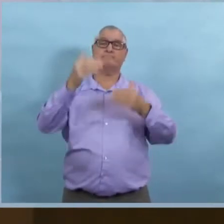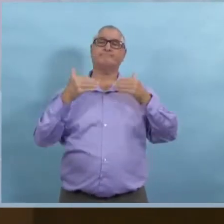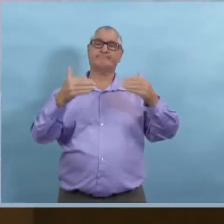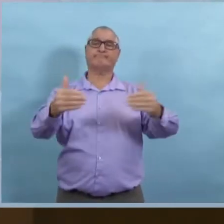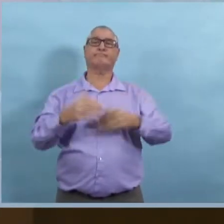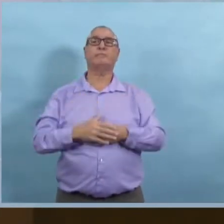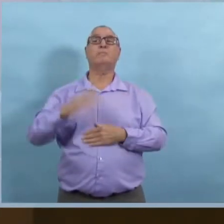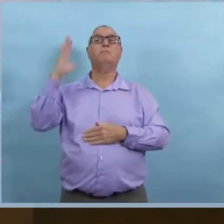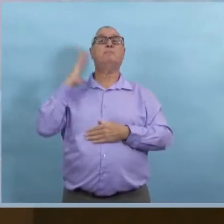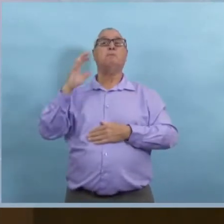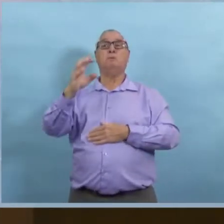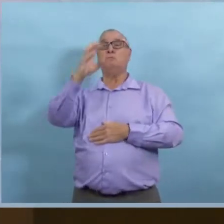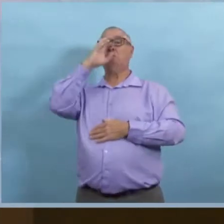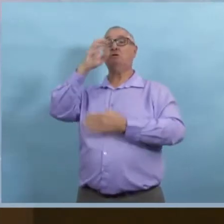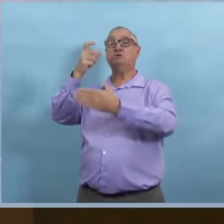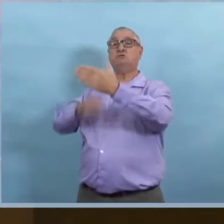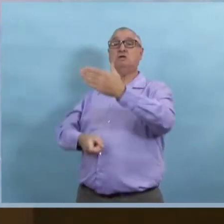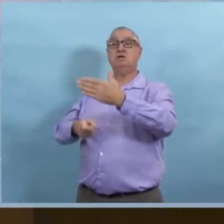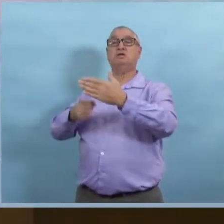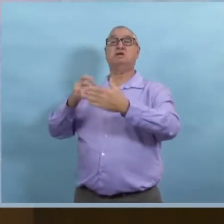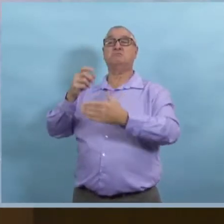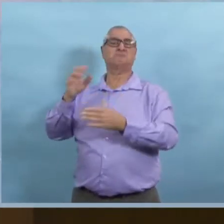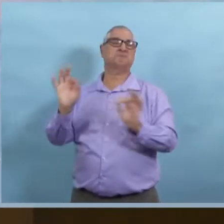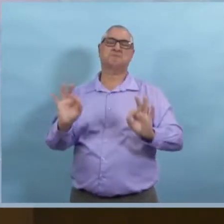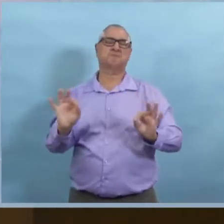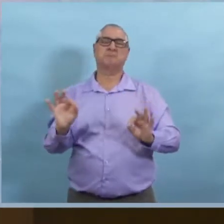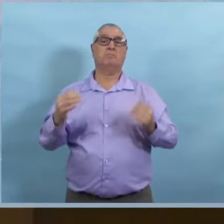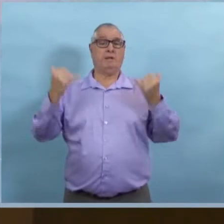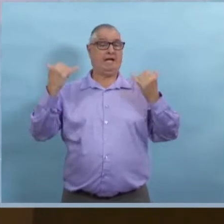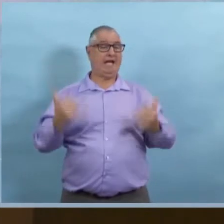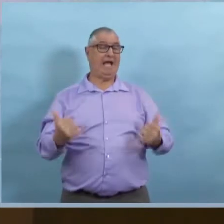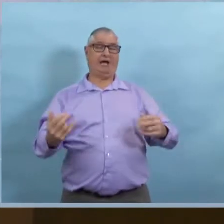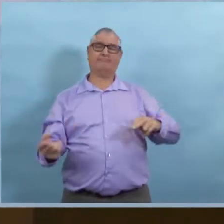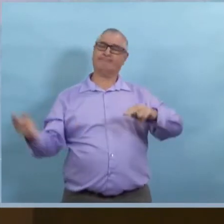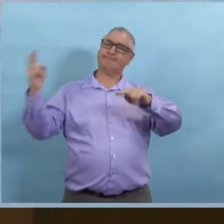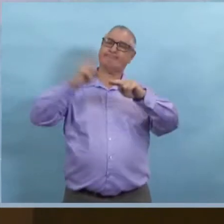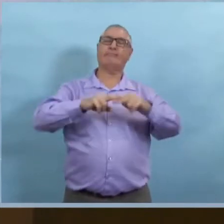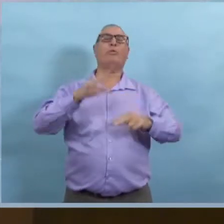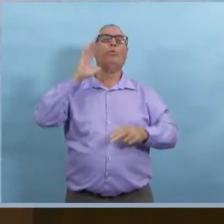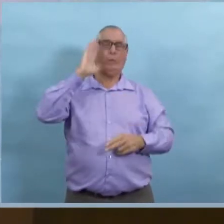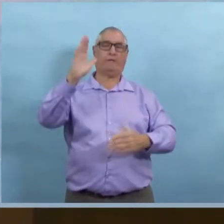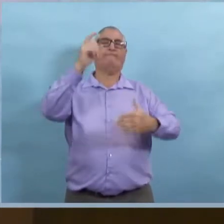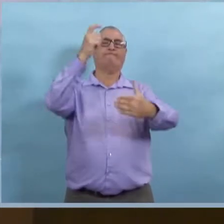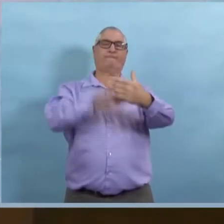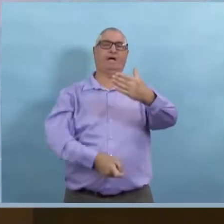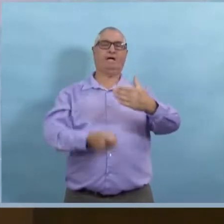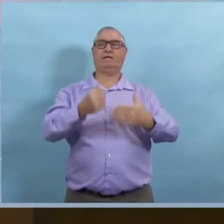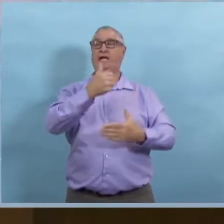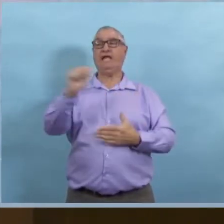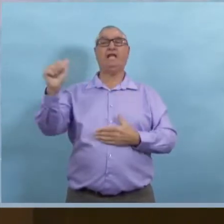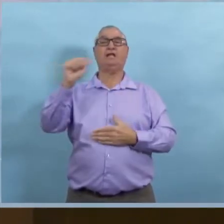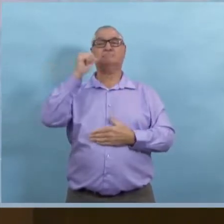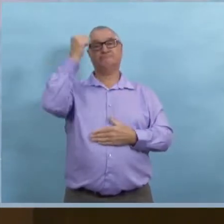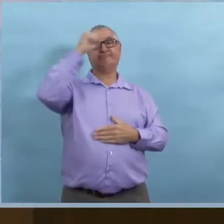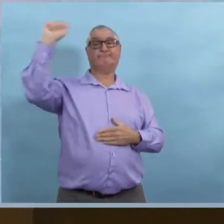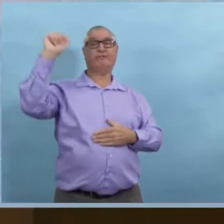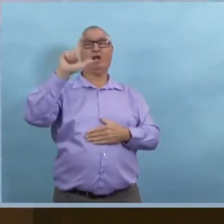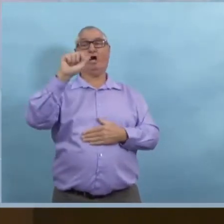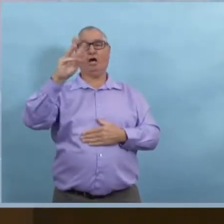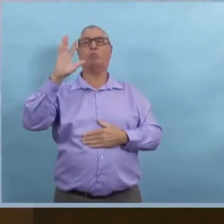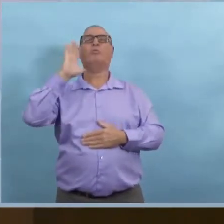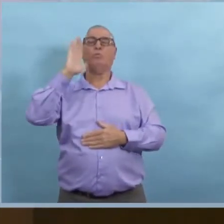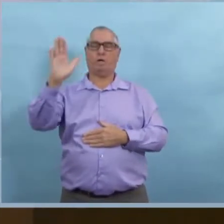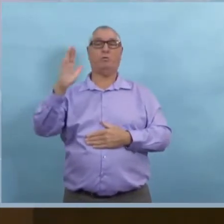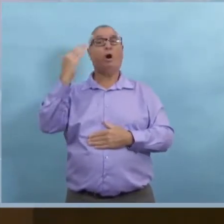passé et on va certainement regarder comment on peut mettre en place davantage de mesures disciplinaires si nécessaire. Ces règles sont sérieuses,